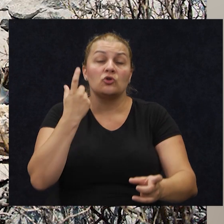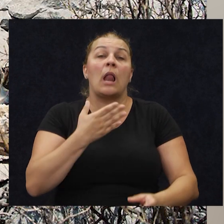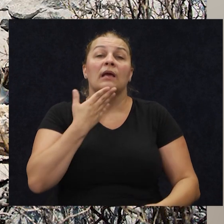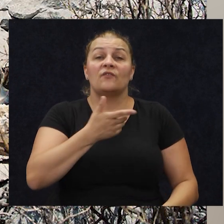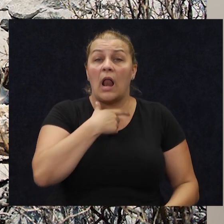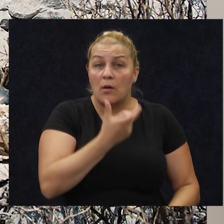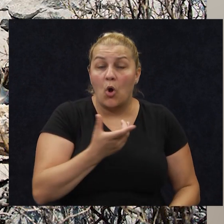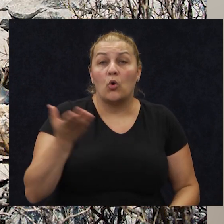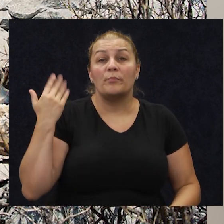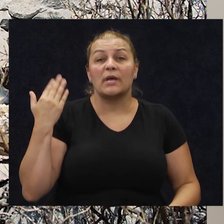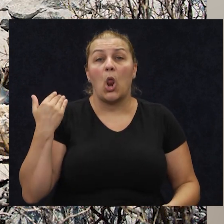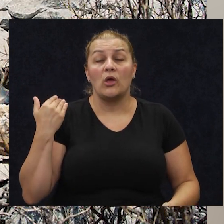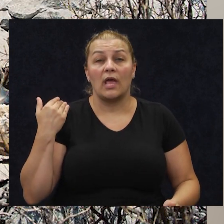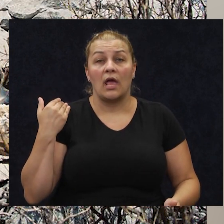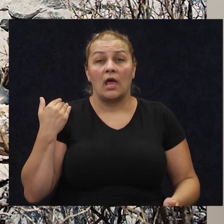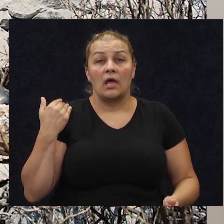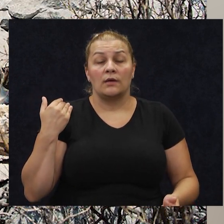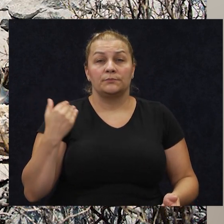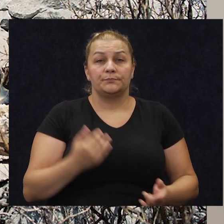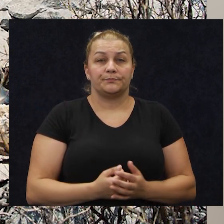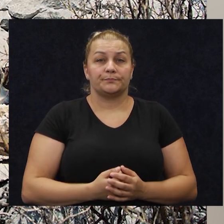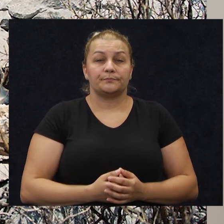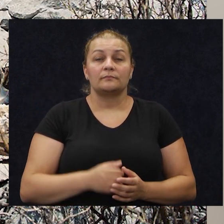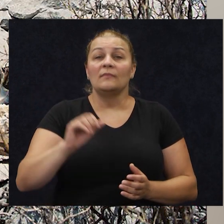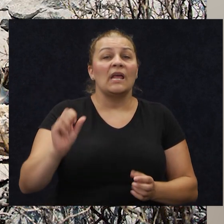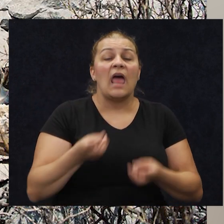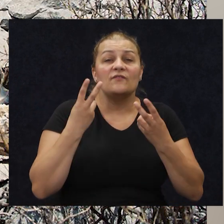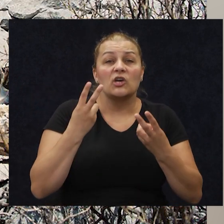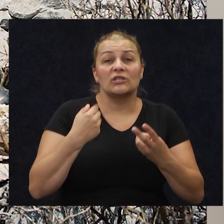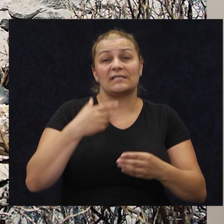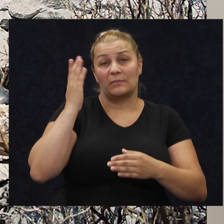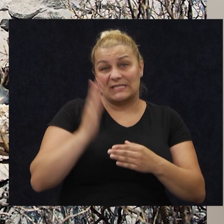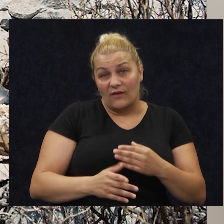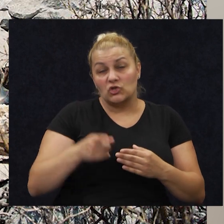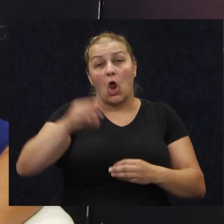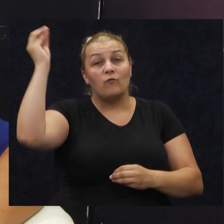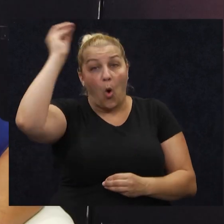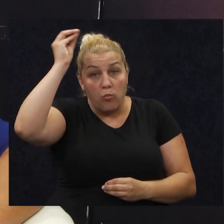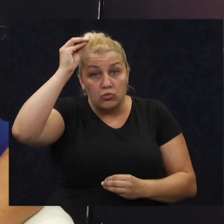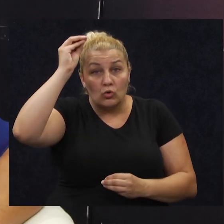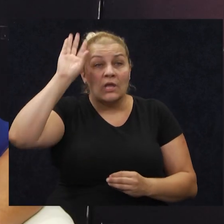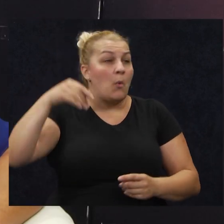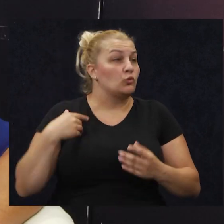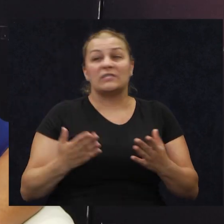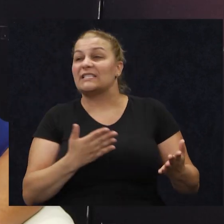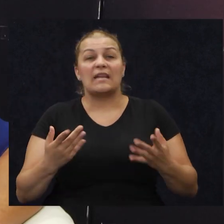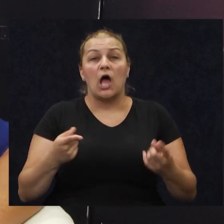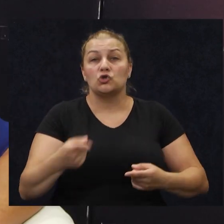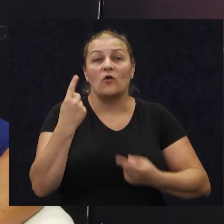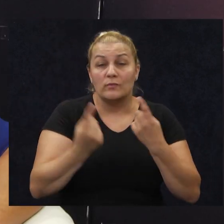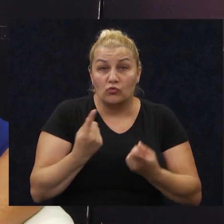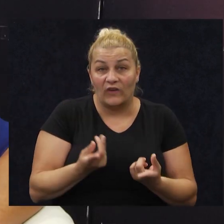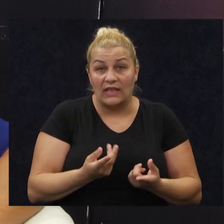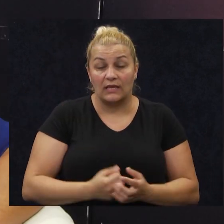mi je, bilo mi je, ovaj, najbitnije da sam završila tu neku obuku, da se mogu snaći u tim nekim uvjetima